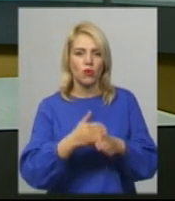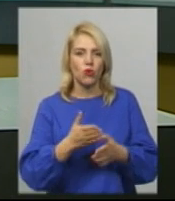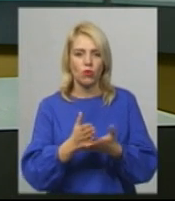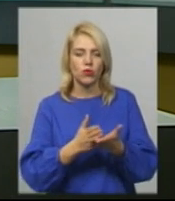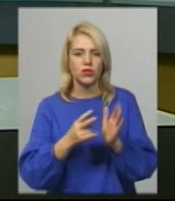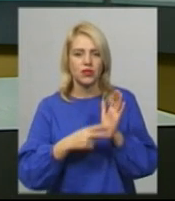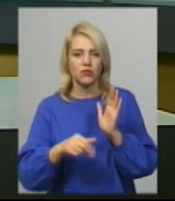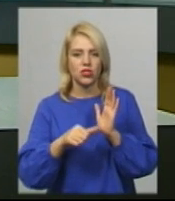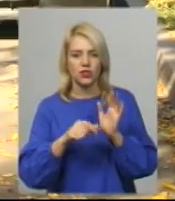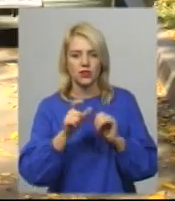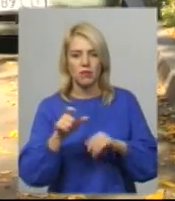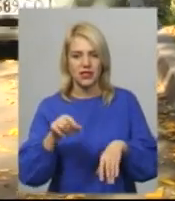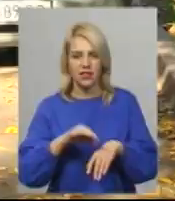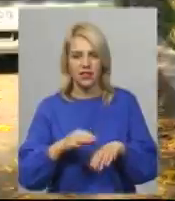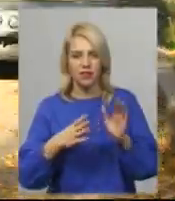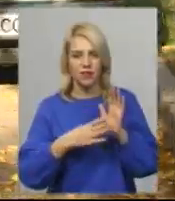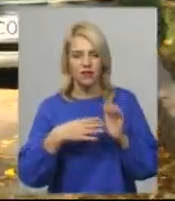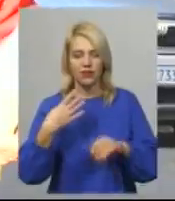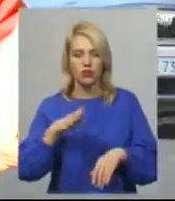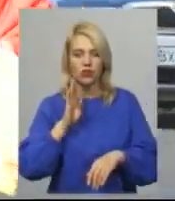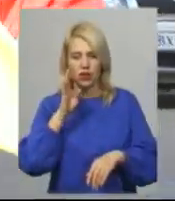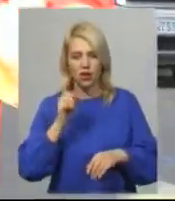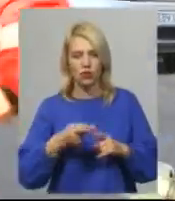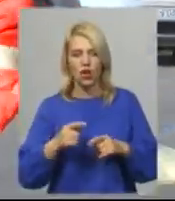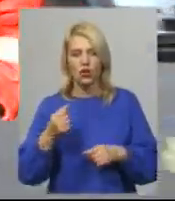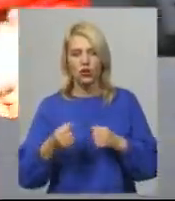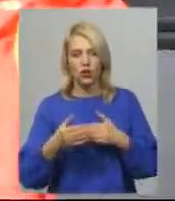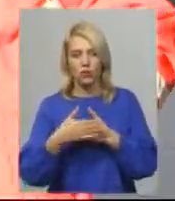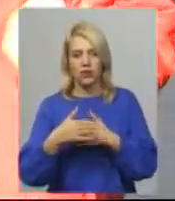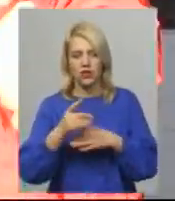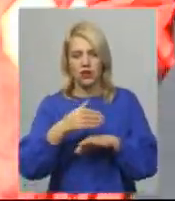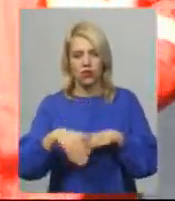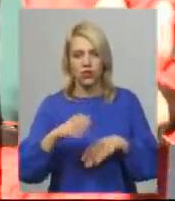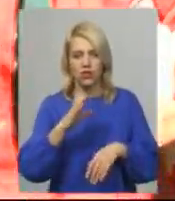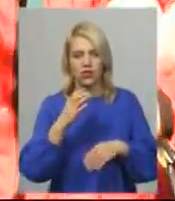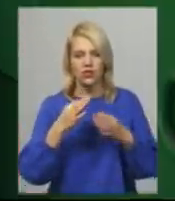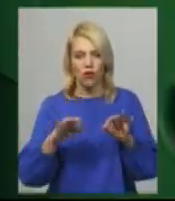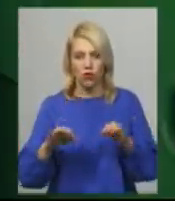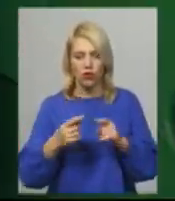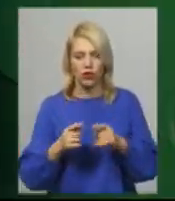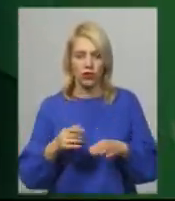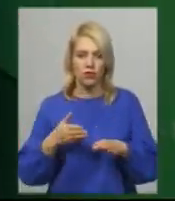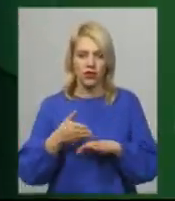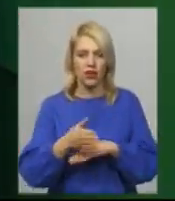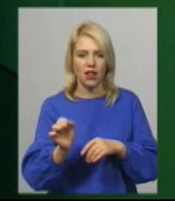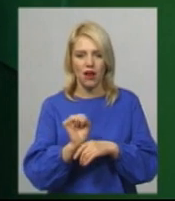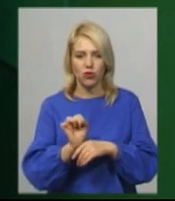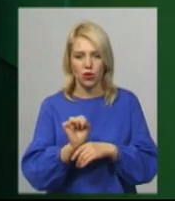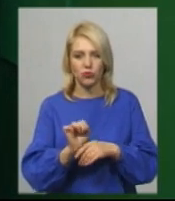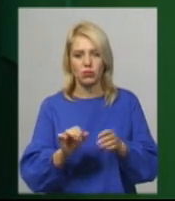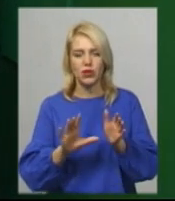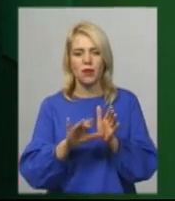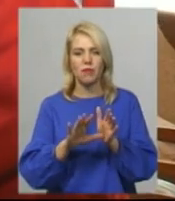пацієнтів. 9.40 ранку до під'їзду одного з будинків на вулиці Свобода під'їхав в Томбіль, з якого вийшла бригада медиків